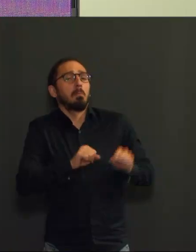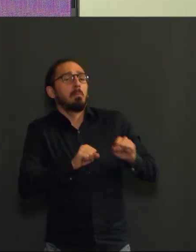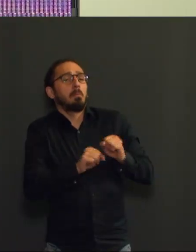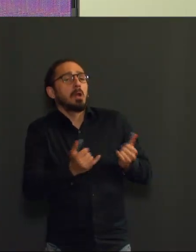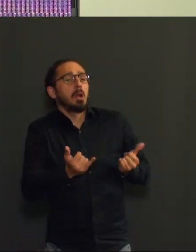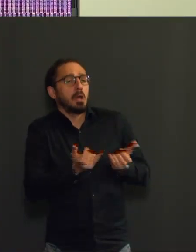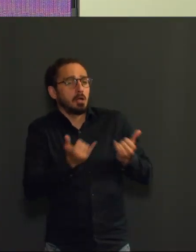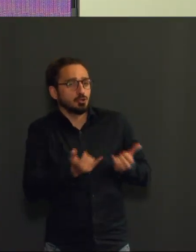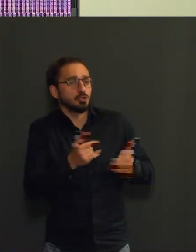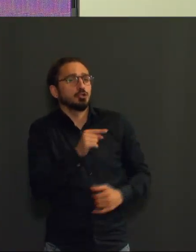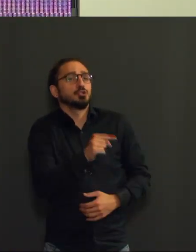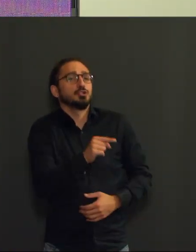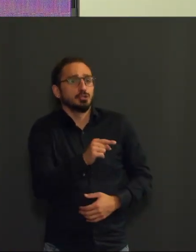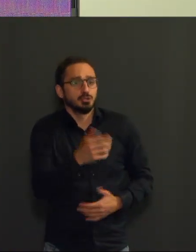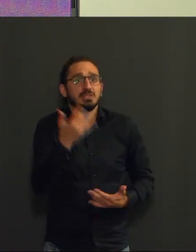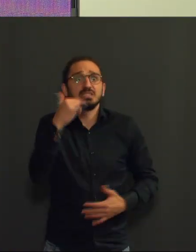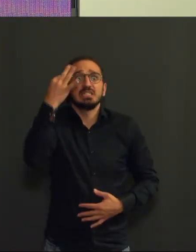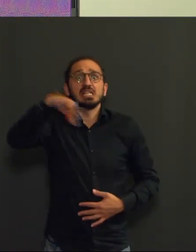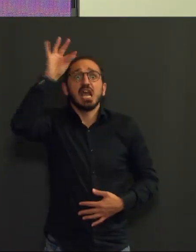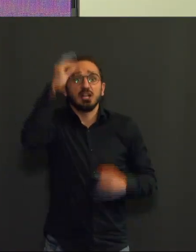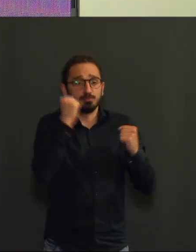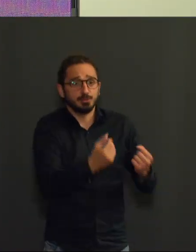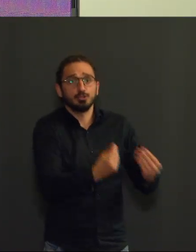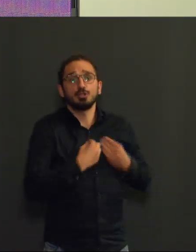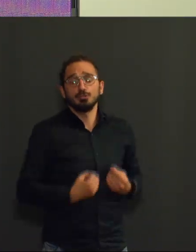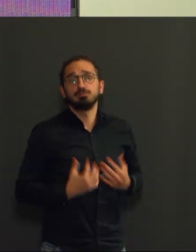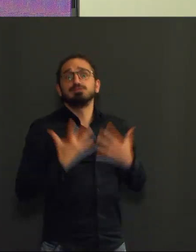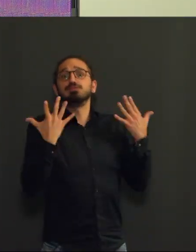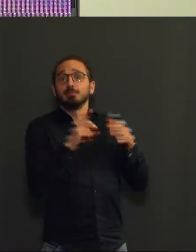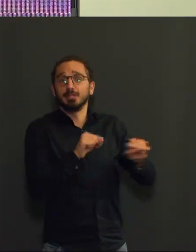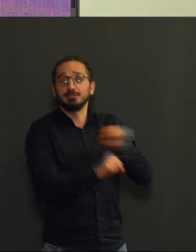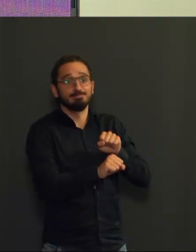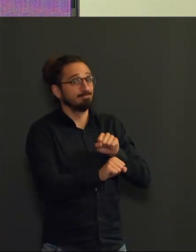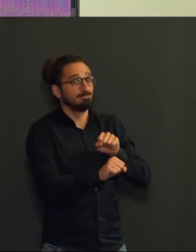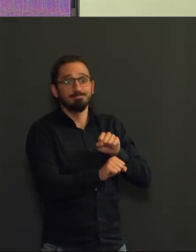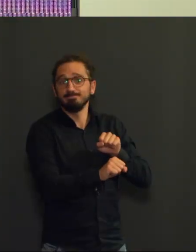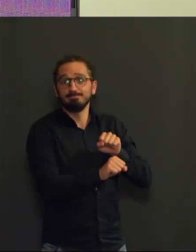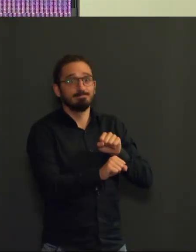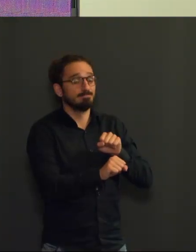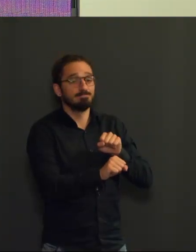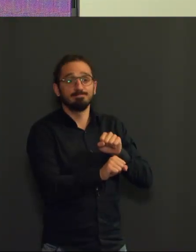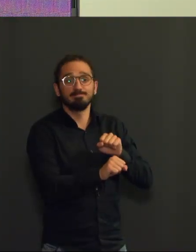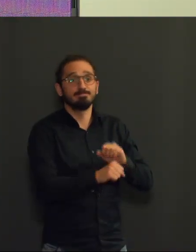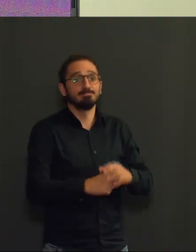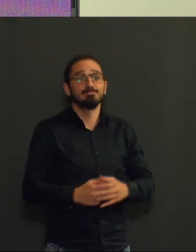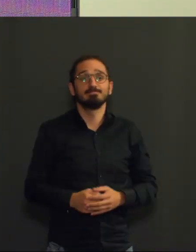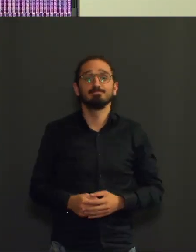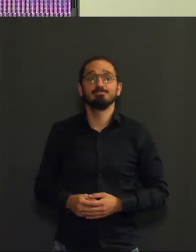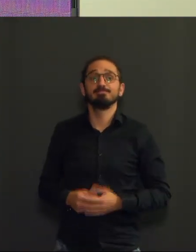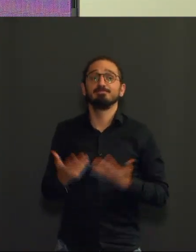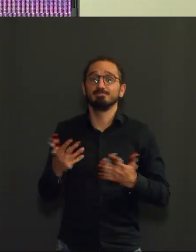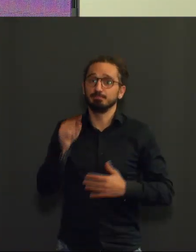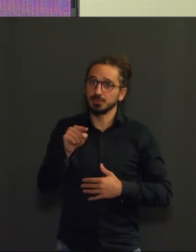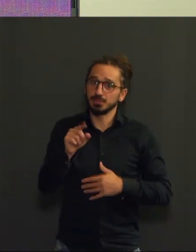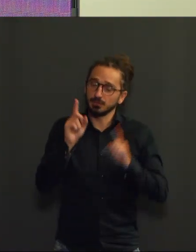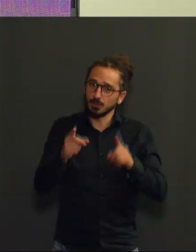beaucoup plus élevée. Elle est d'ailleurs plus élevée déjà après une première dose. Les vaccins, les deux vaccins évalués en Grande